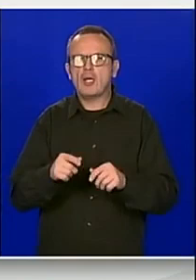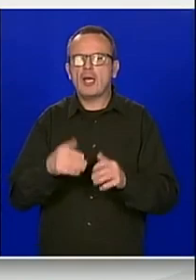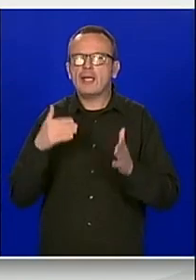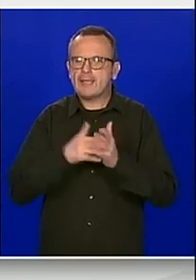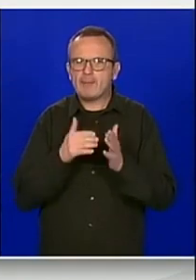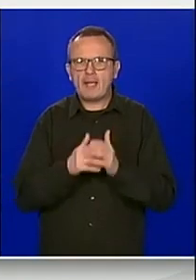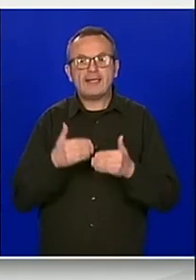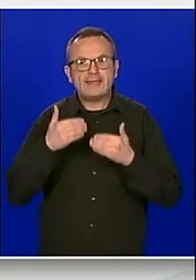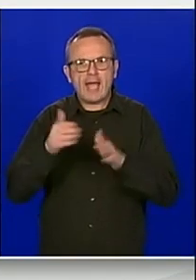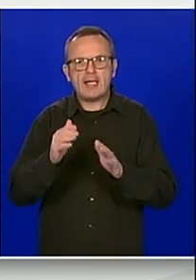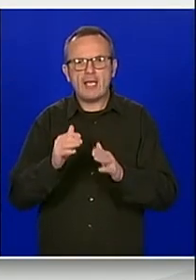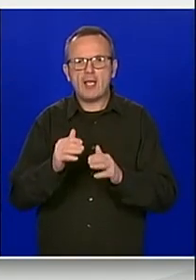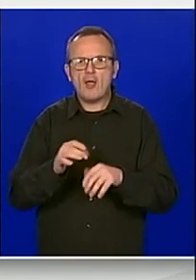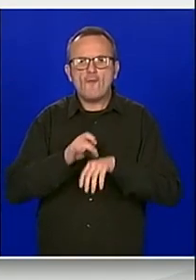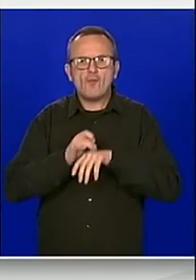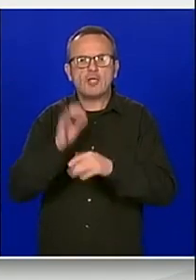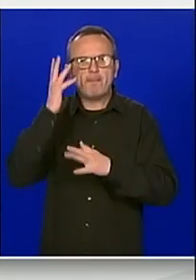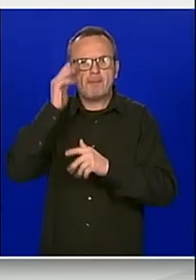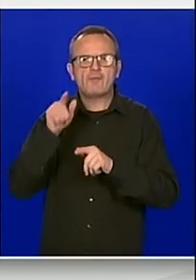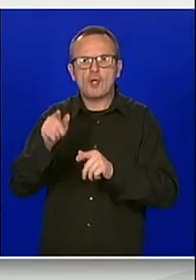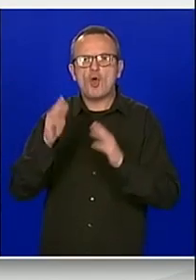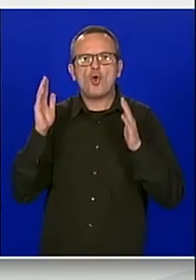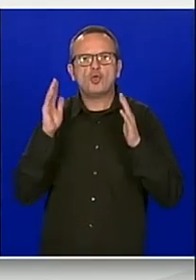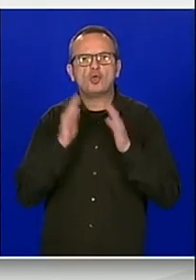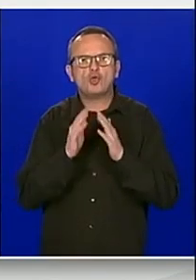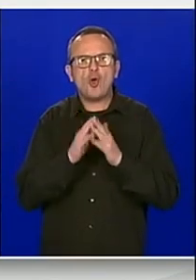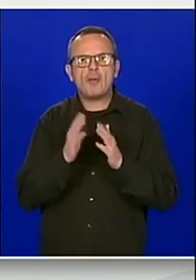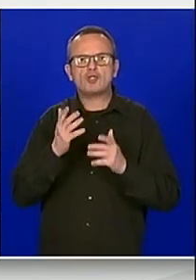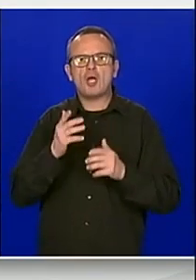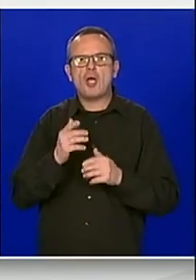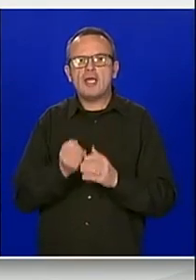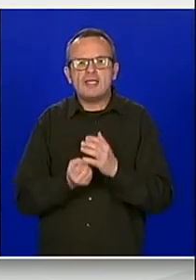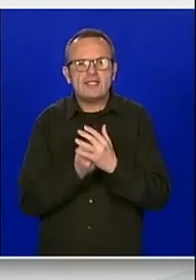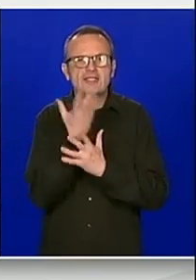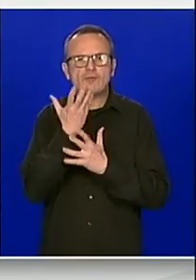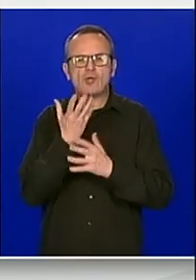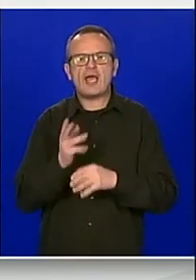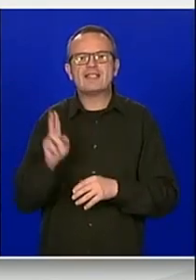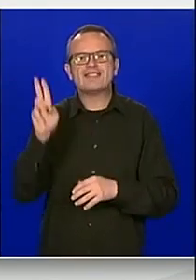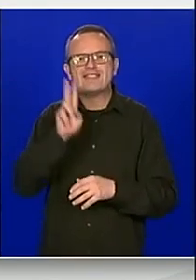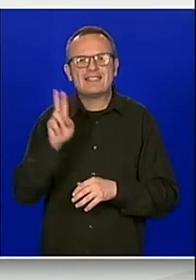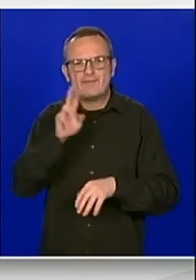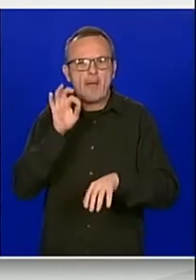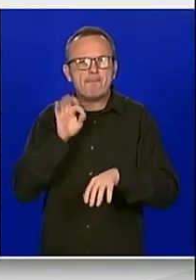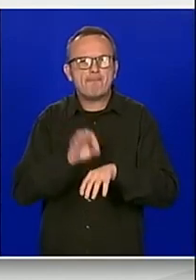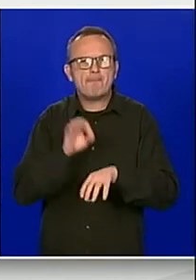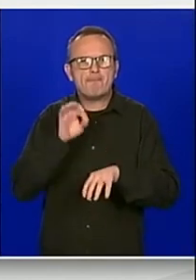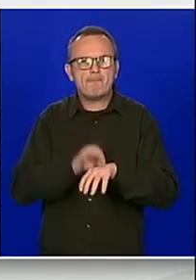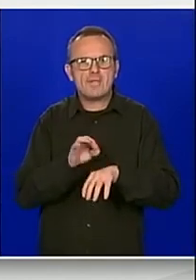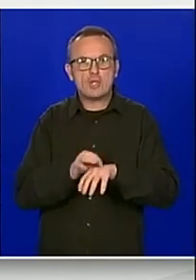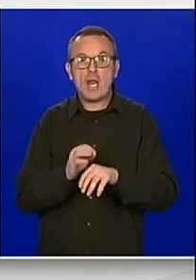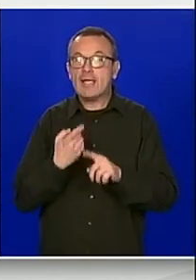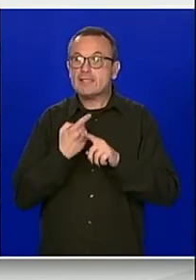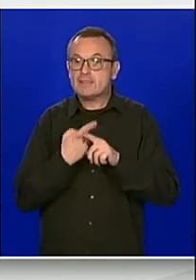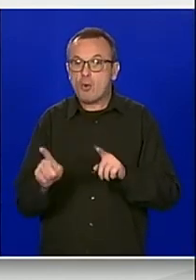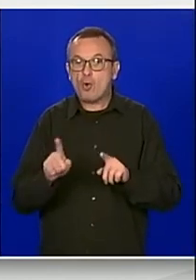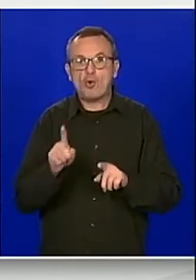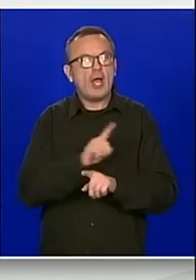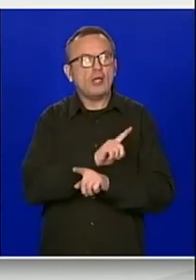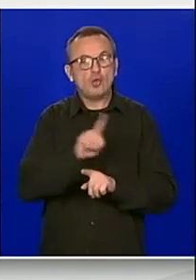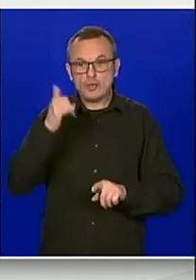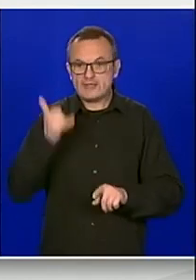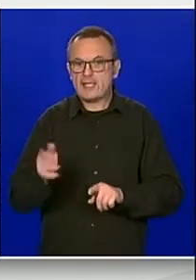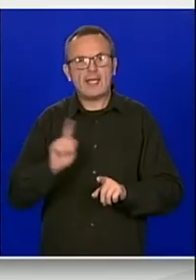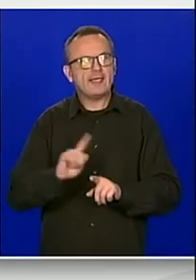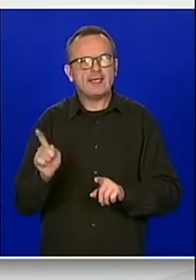unaprijeđenja za skrb o domaćoj izvornoj sivoj pčeli, zato što nije propisana mogućnost da